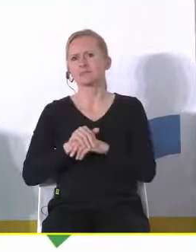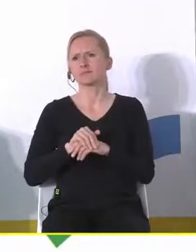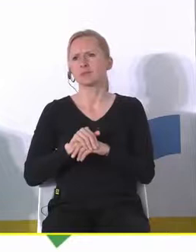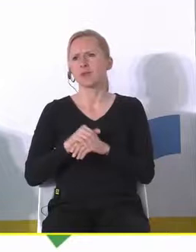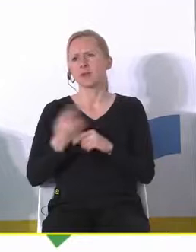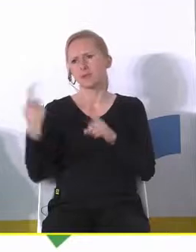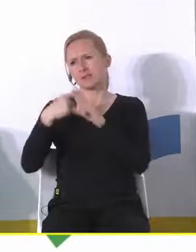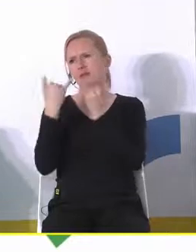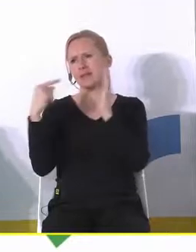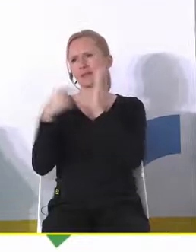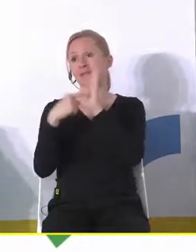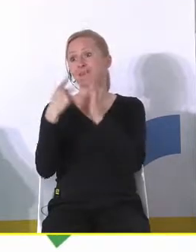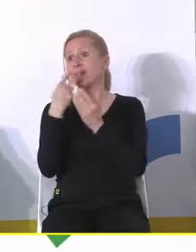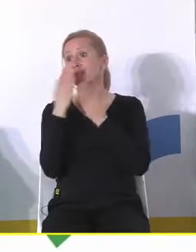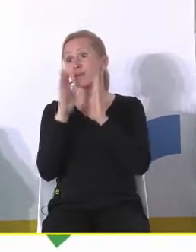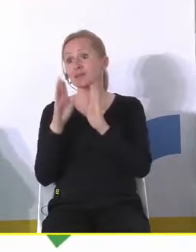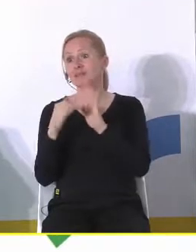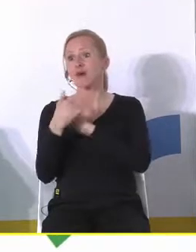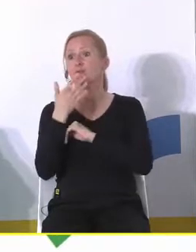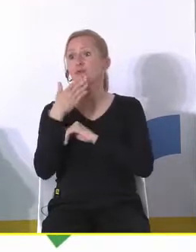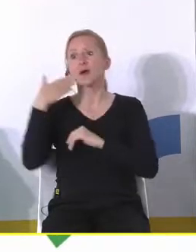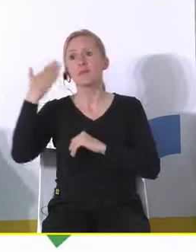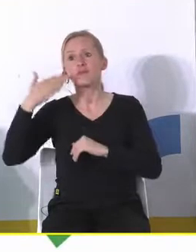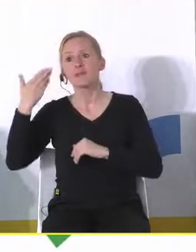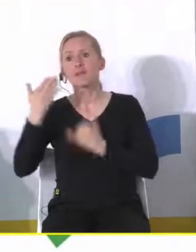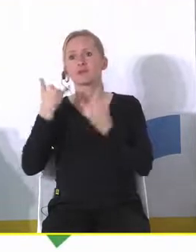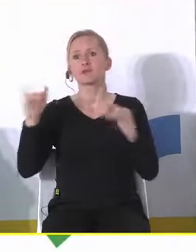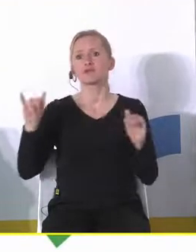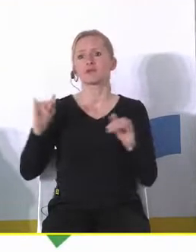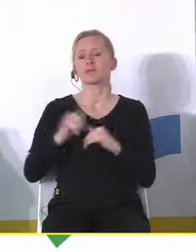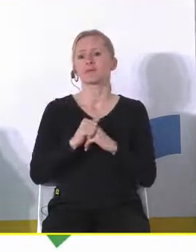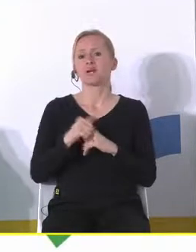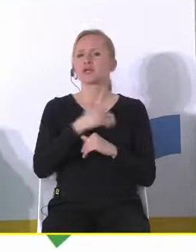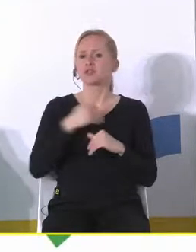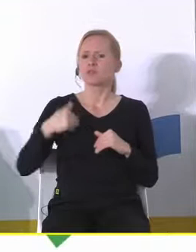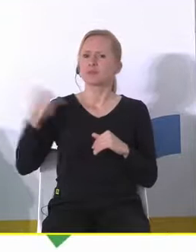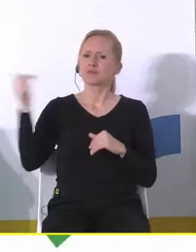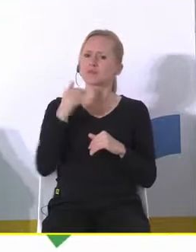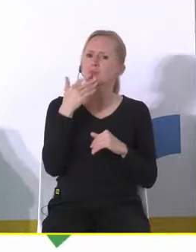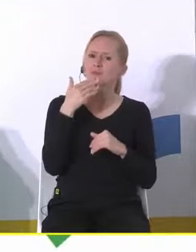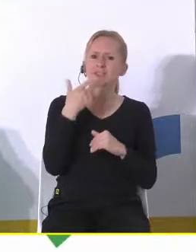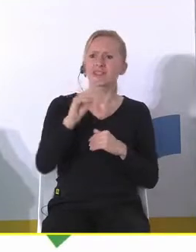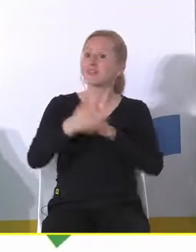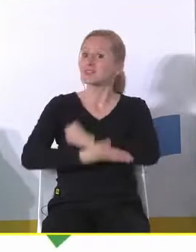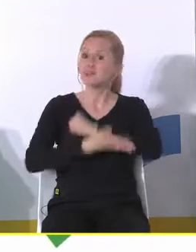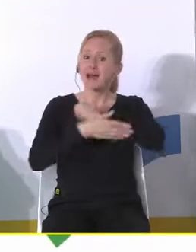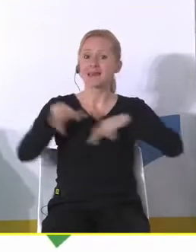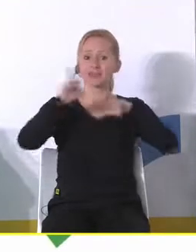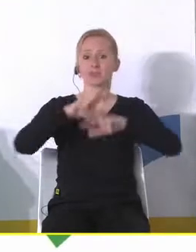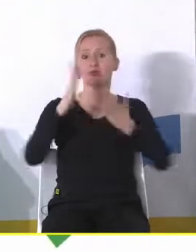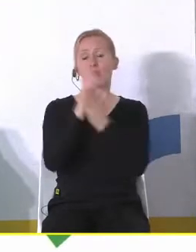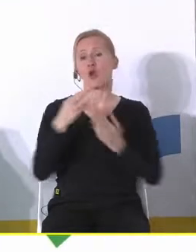ale ja podkreślałem w różnych wywiadach na każdym kroku w zasadzie że myśmy powinni mówić nie wsparcie rodzin tylko